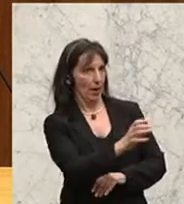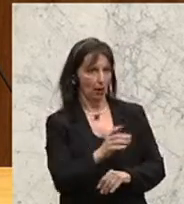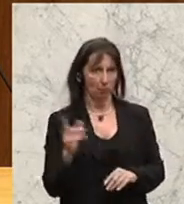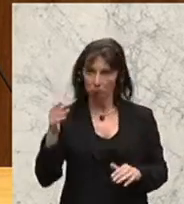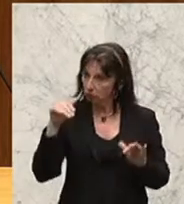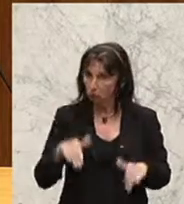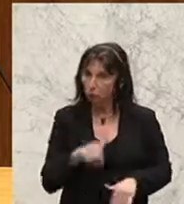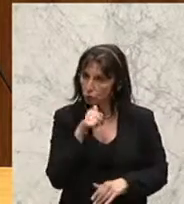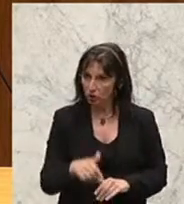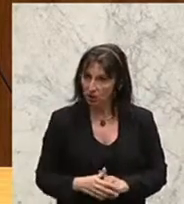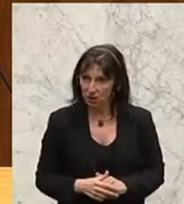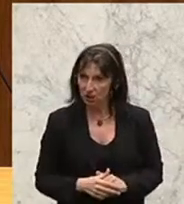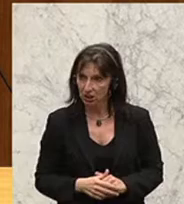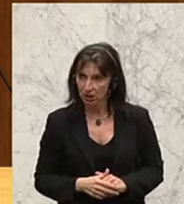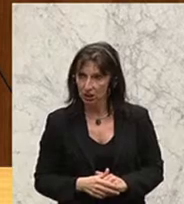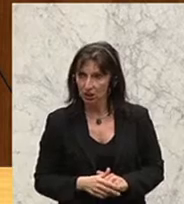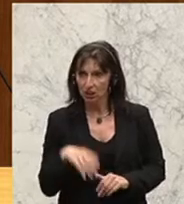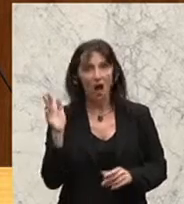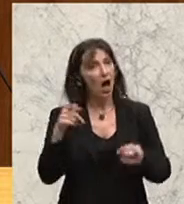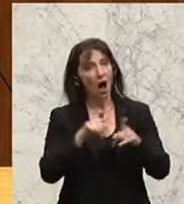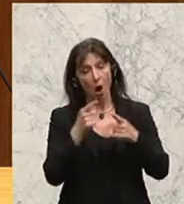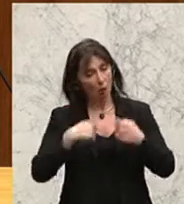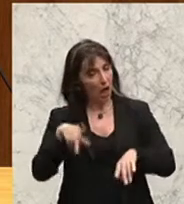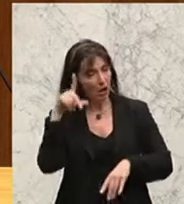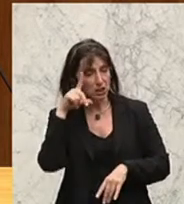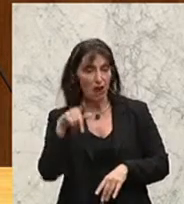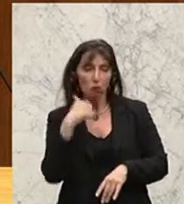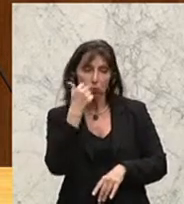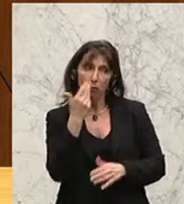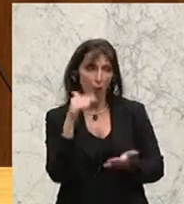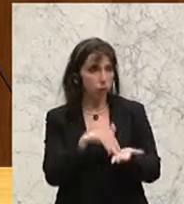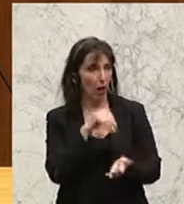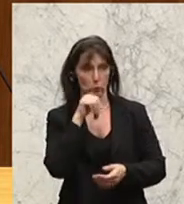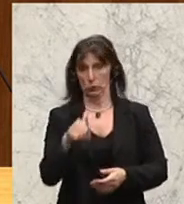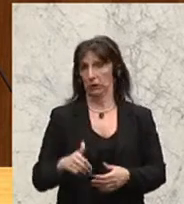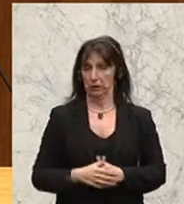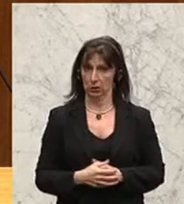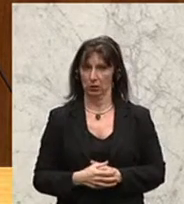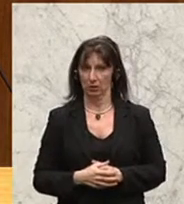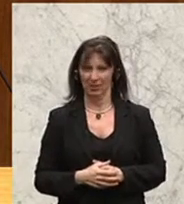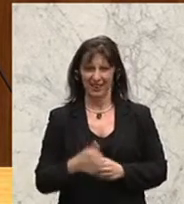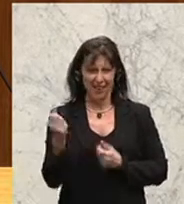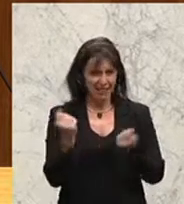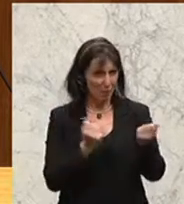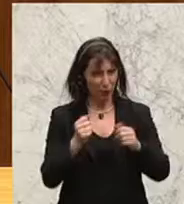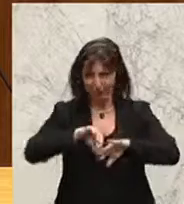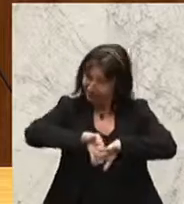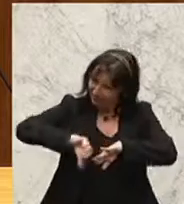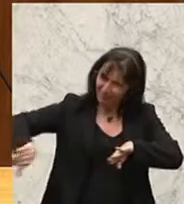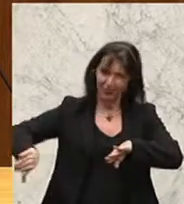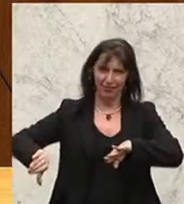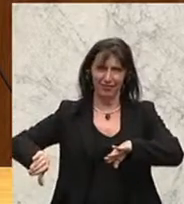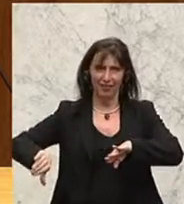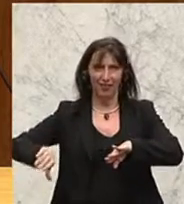Das müssen Sie nicht. Und das muss auch nicht der Landeshauptmann machen. Die Politik hat da nichts verloren. Aber